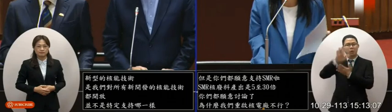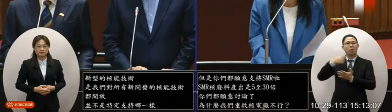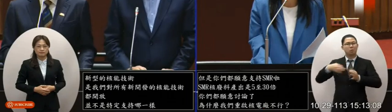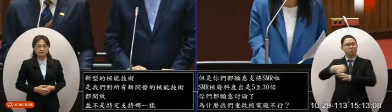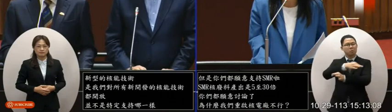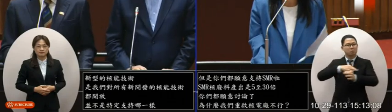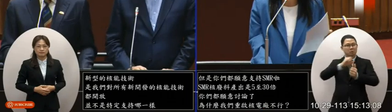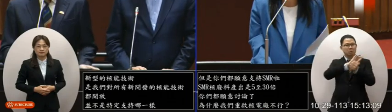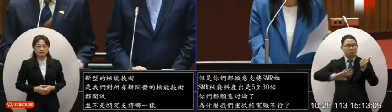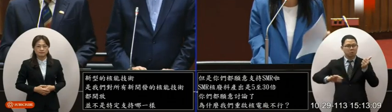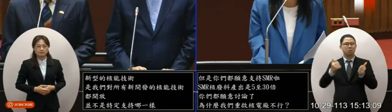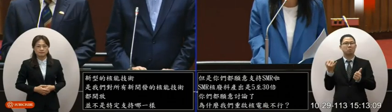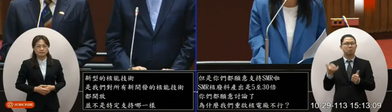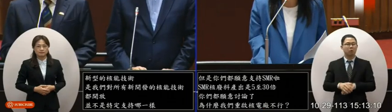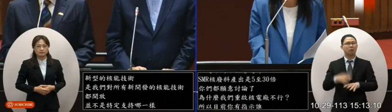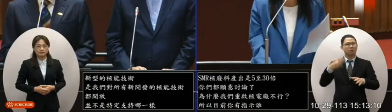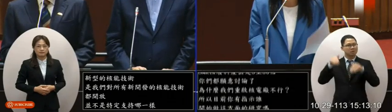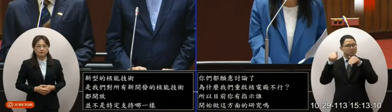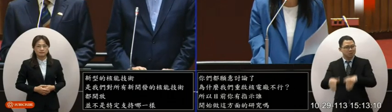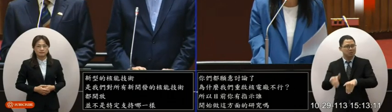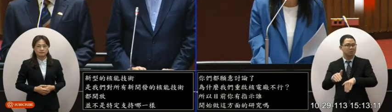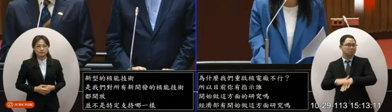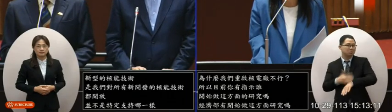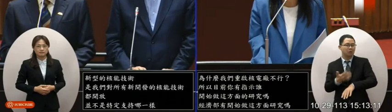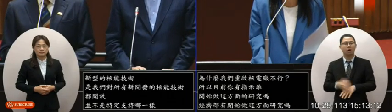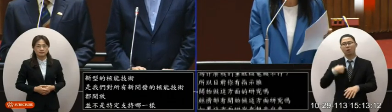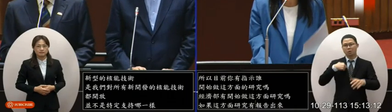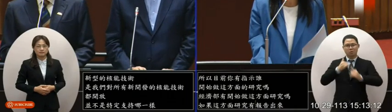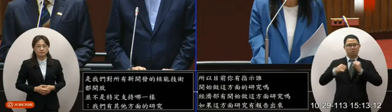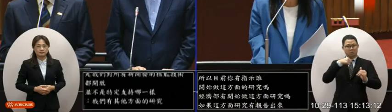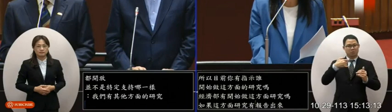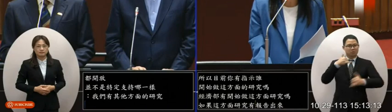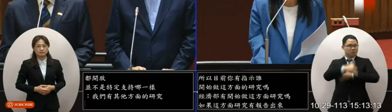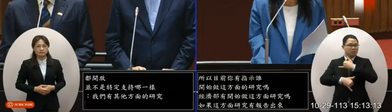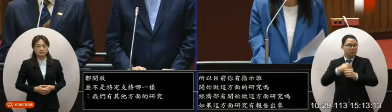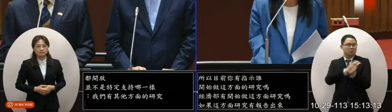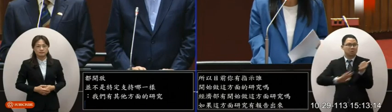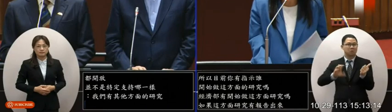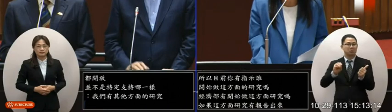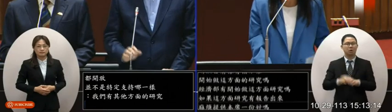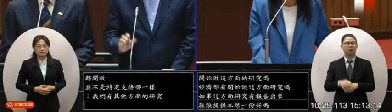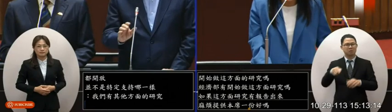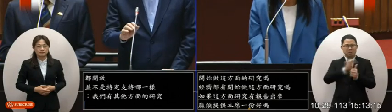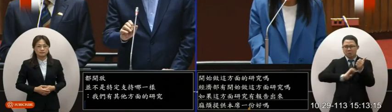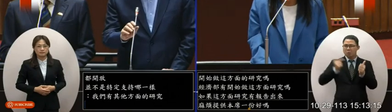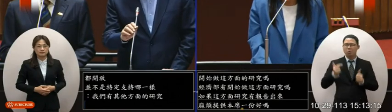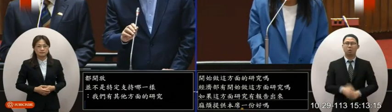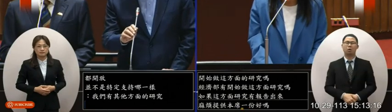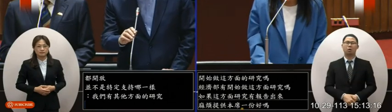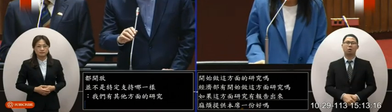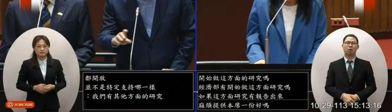會不會受影響會不會開始衰退我們人民的生活會不會受影響影響非常的大